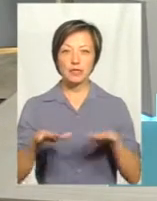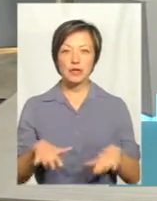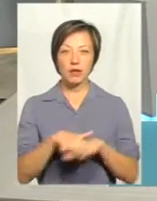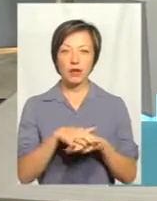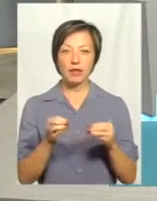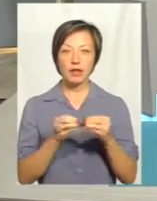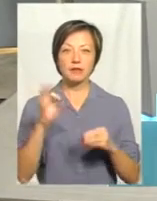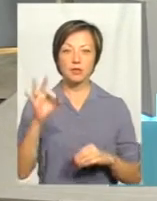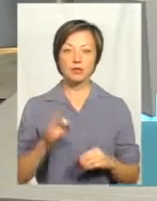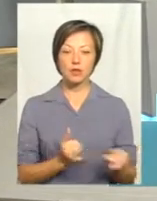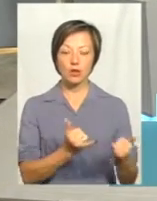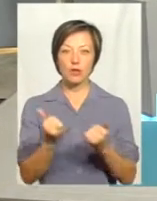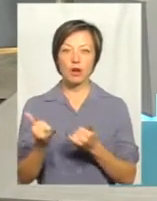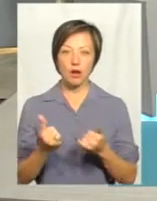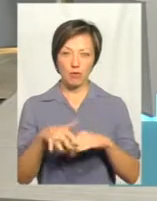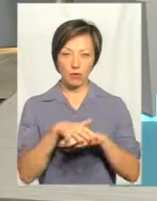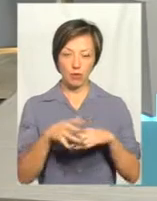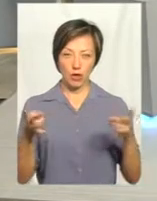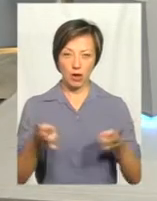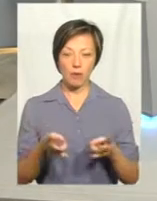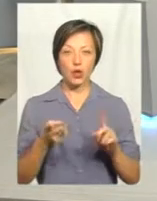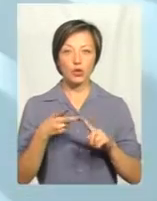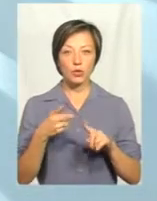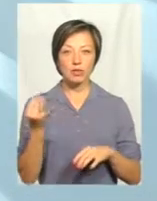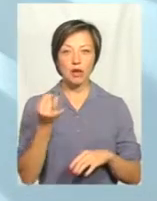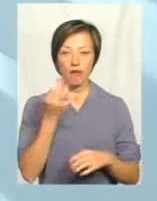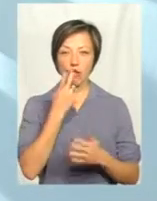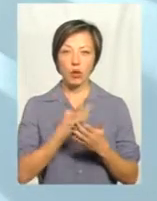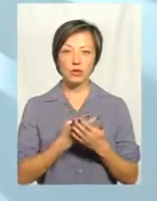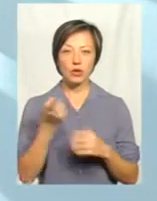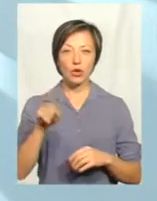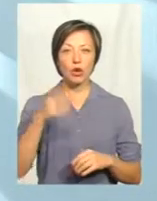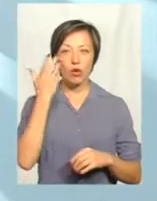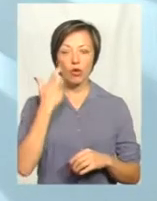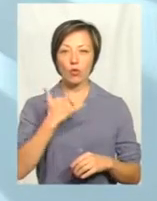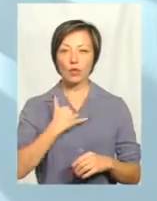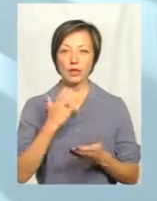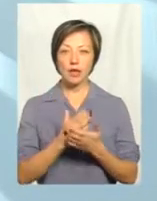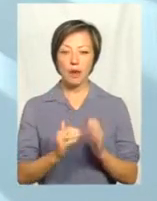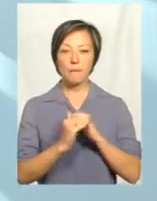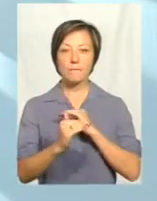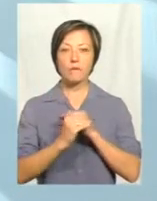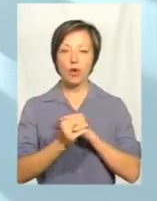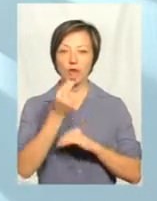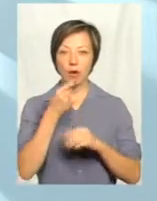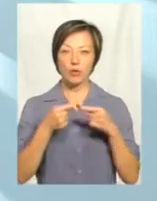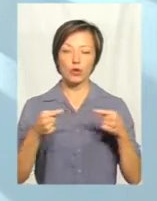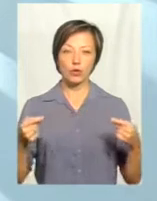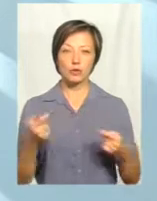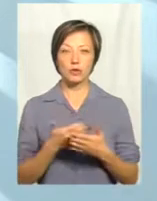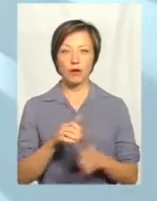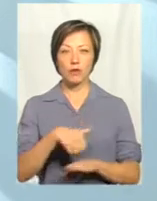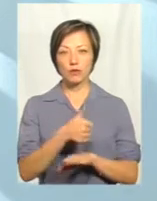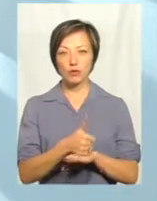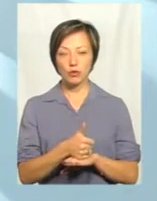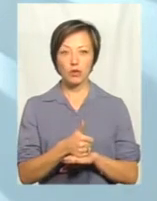10% задовільняємо тільки ринок. Є другий цікавий дуже показник, це тоді, коли в нас є польова продукція, яка там в основному